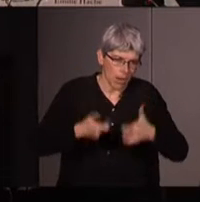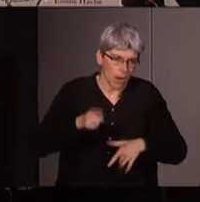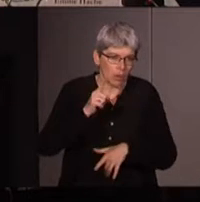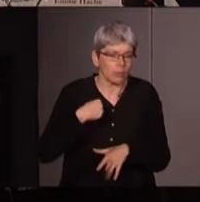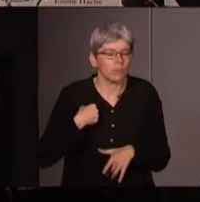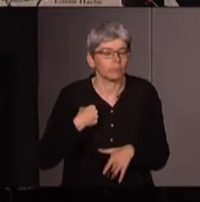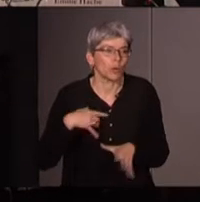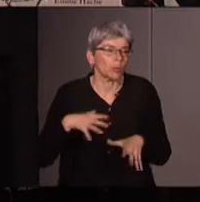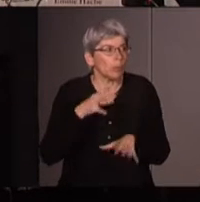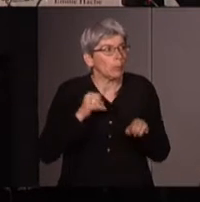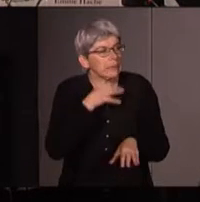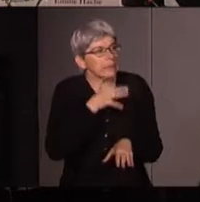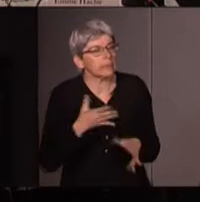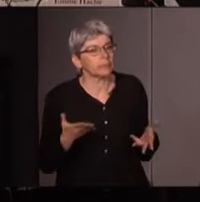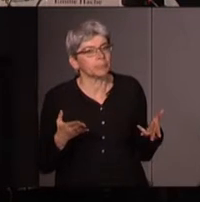comment dire